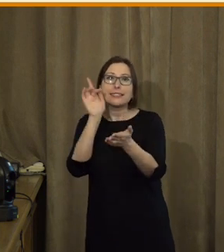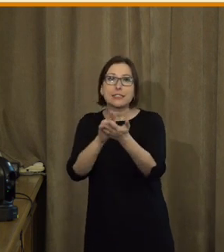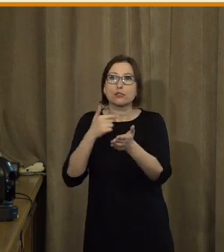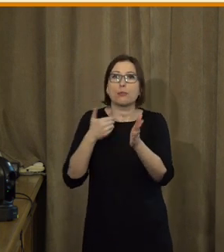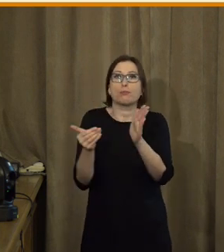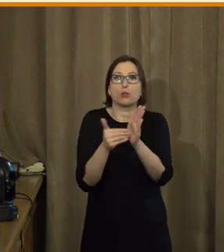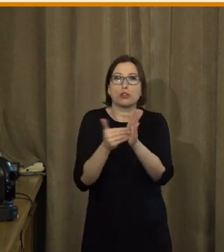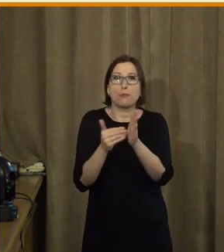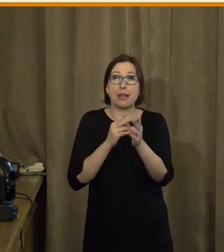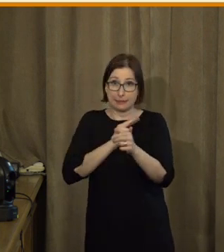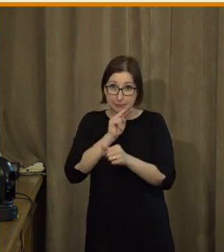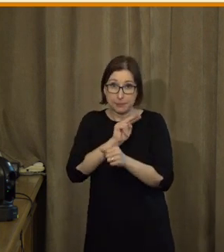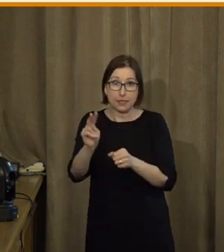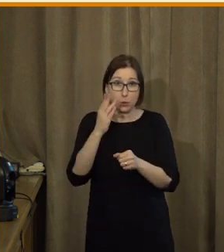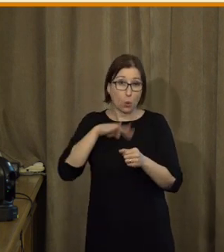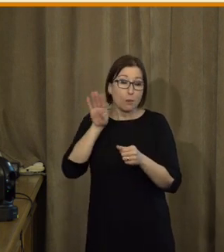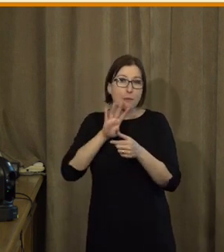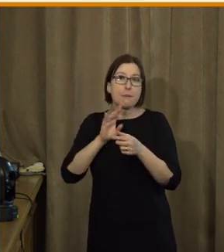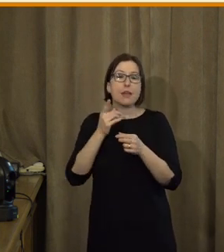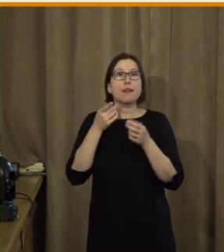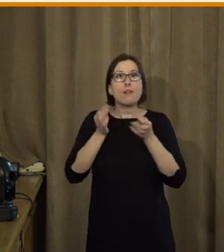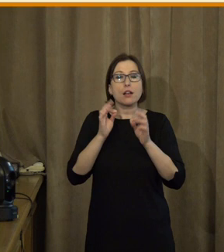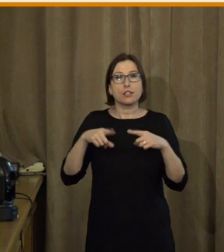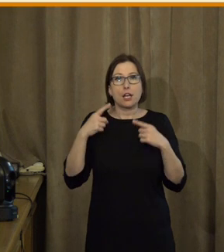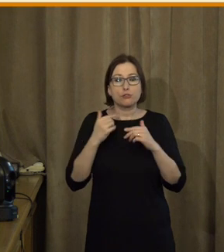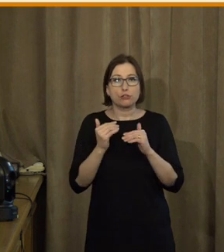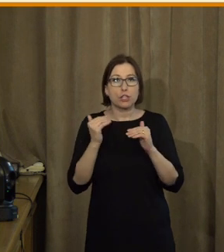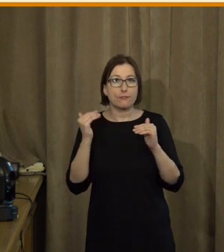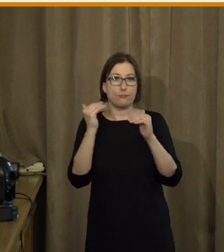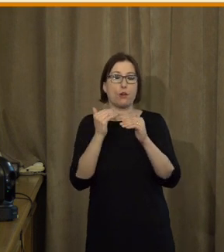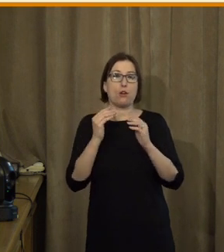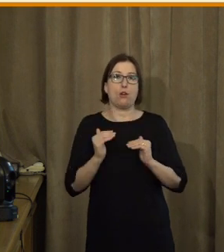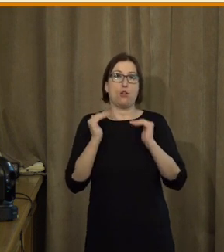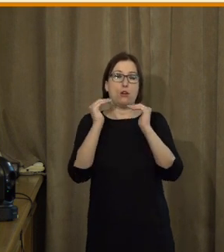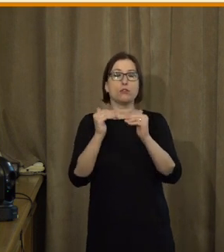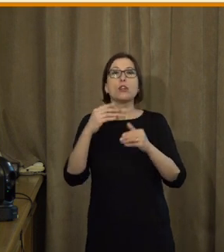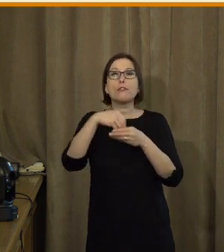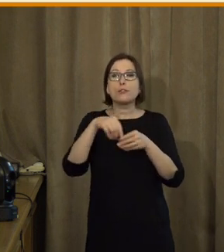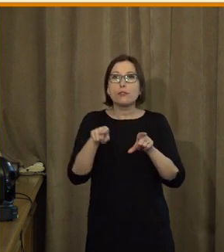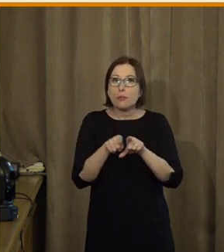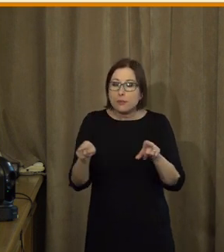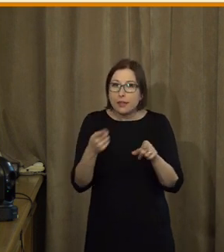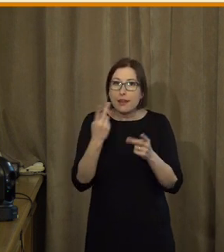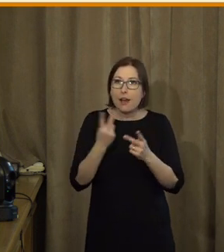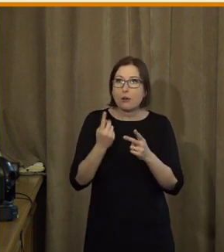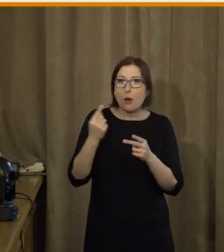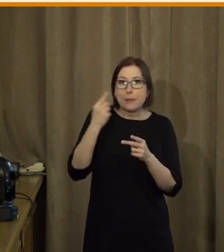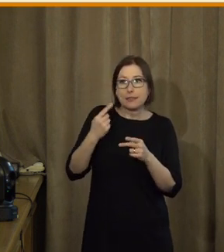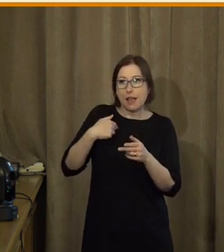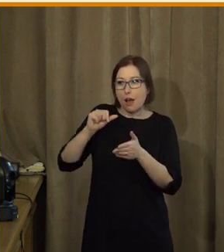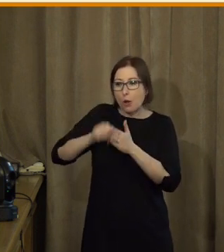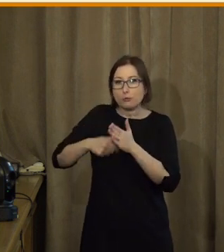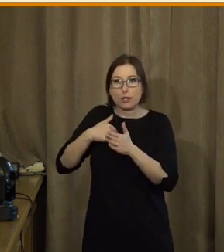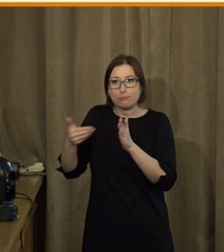To znamená, ať už, abych si zkvalitnil život, zefektivil nějaké procesy a věce, které musím jako občana zařídit,